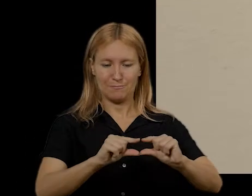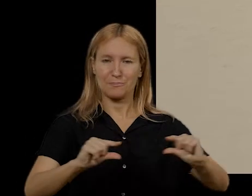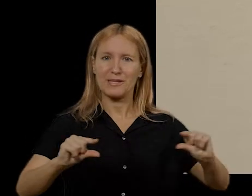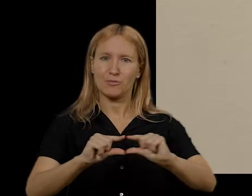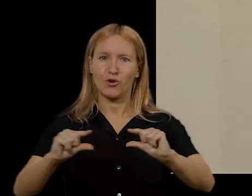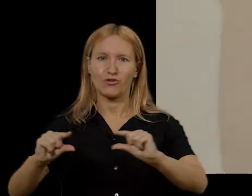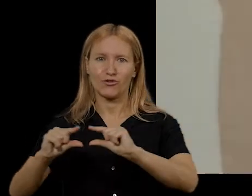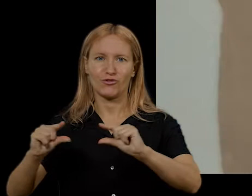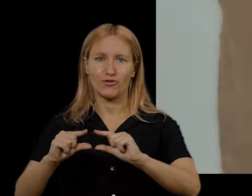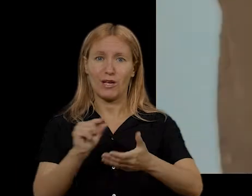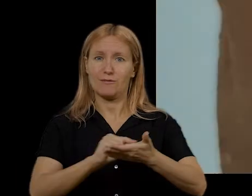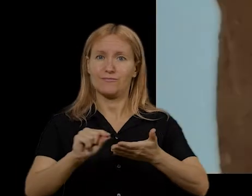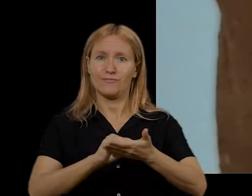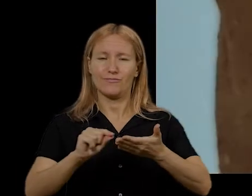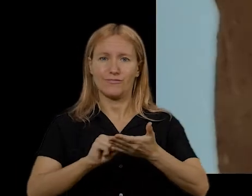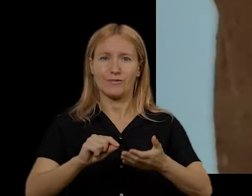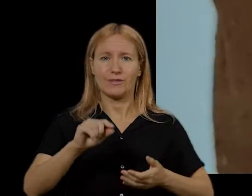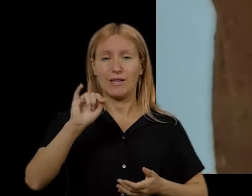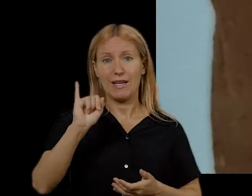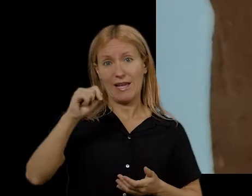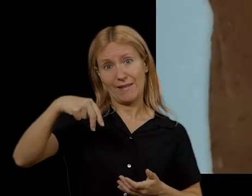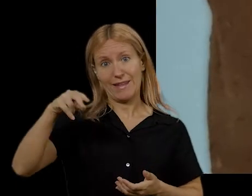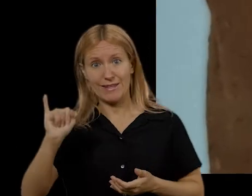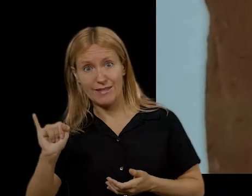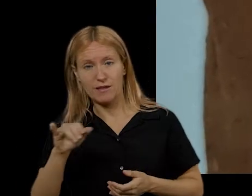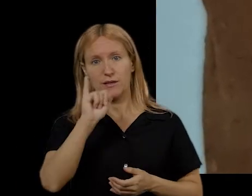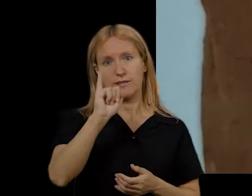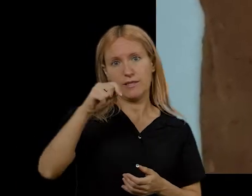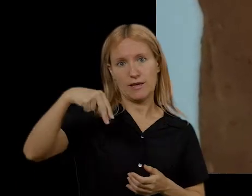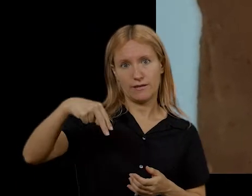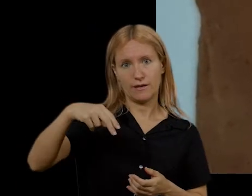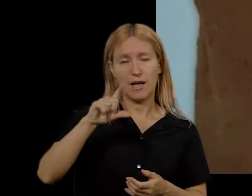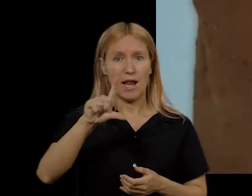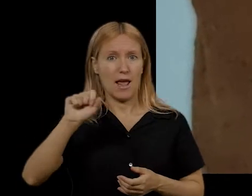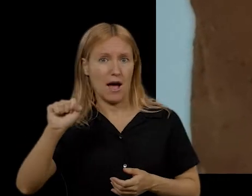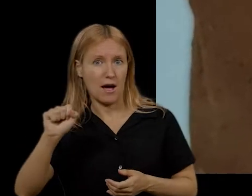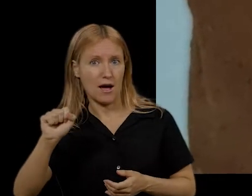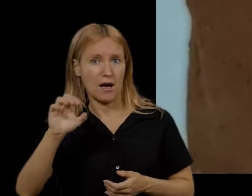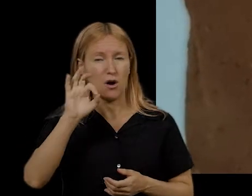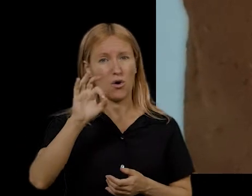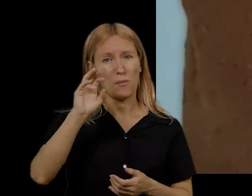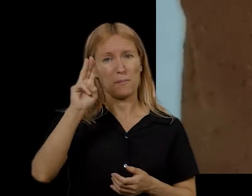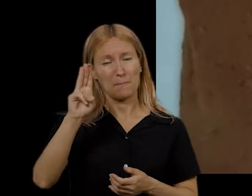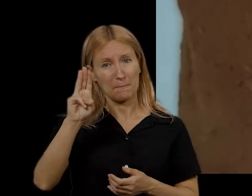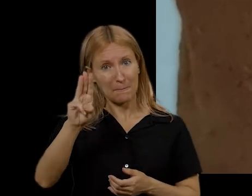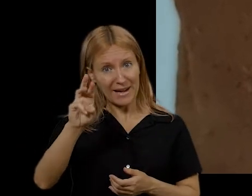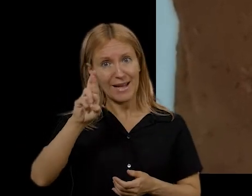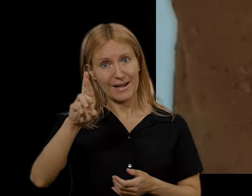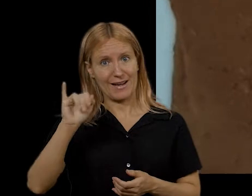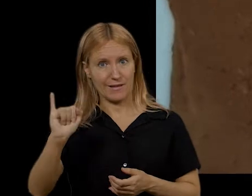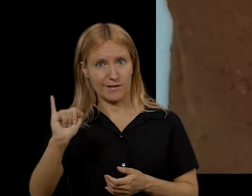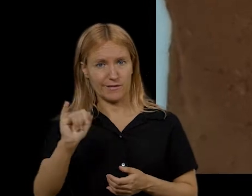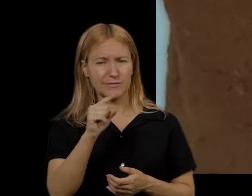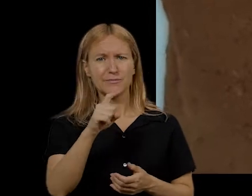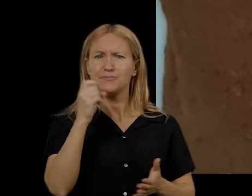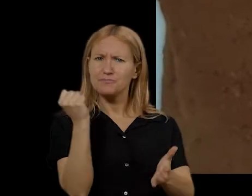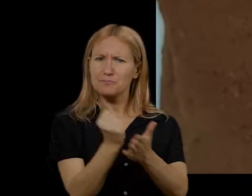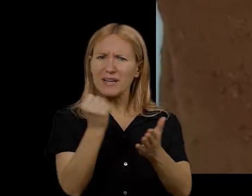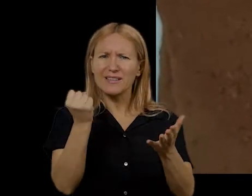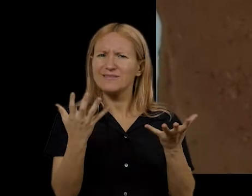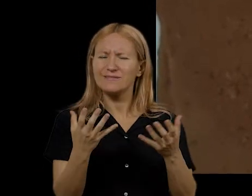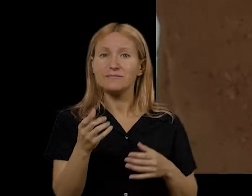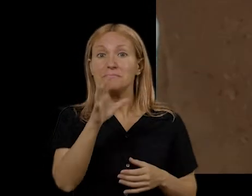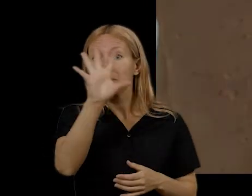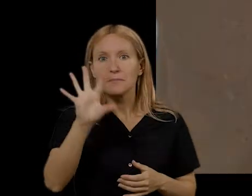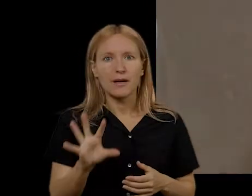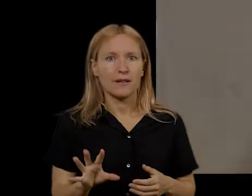Algunes d'aquestes àmfores estan marcades al pivot i s'hi poden llegir les inicials NI o també IN, LA o PRI.